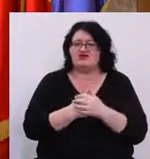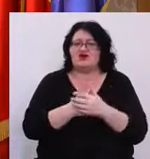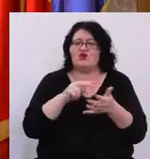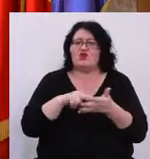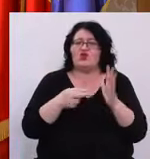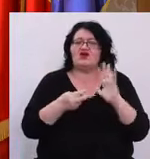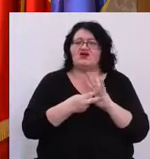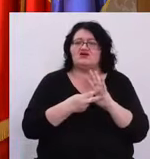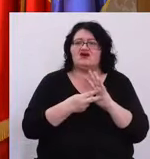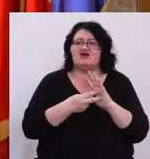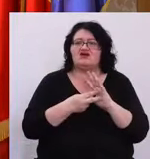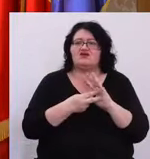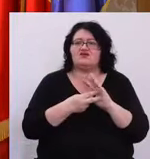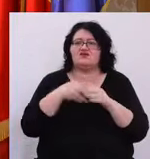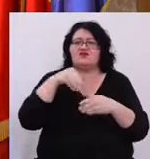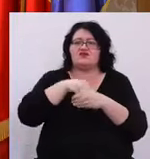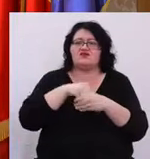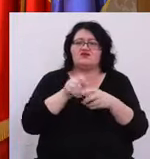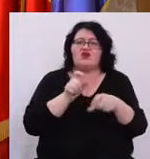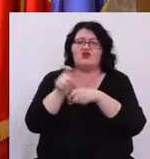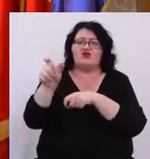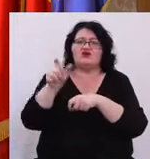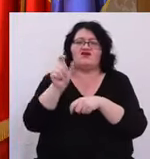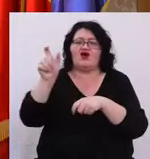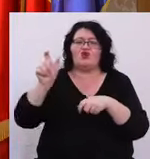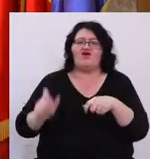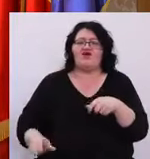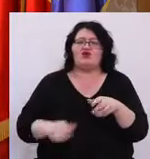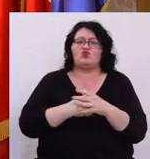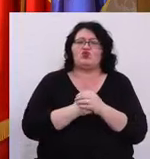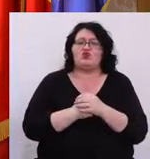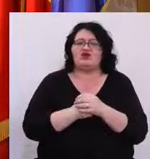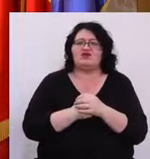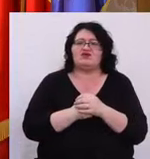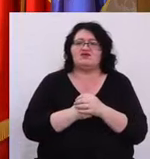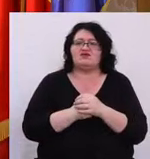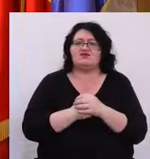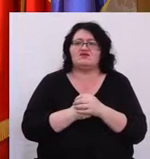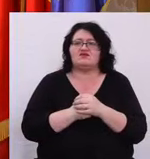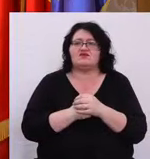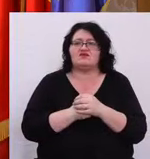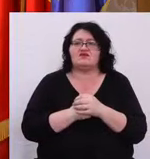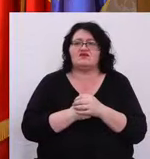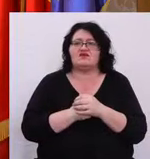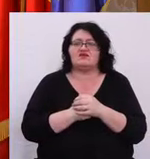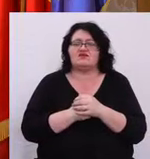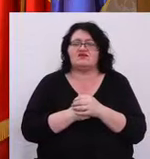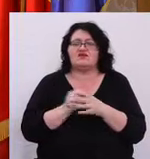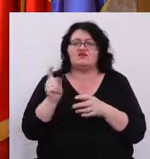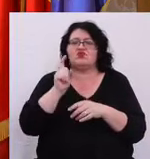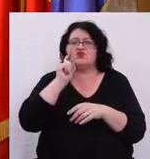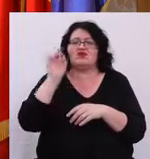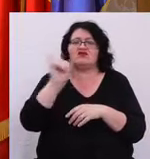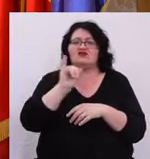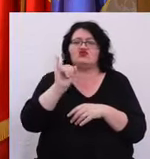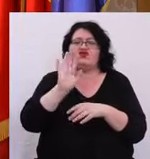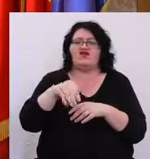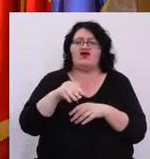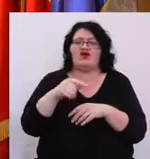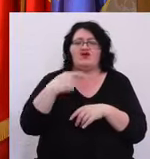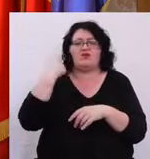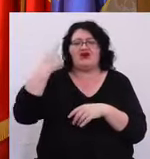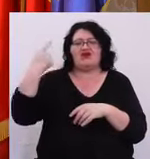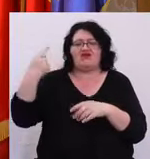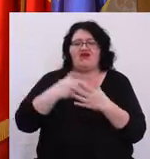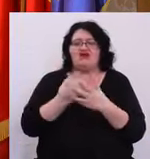organizate inclusiv împotriva guvernului Deci nu cred că cineva are iluzia Dacă